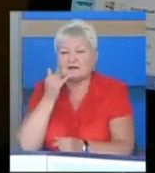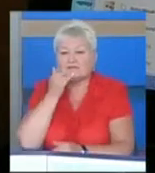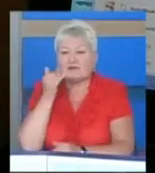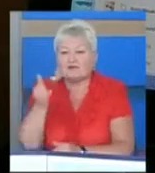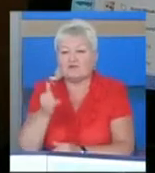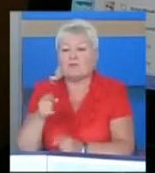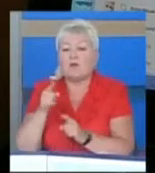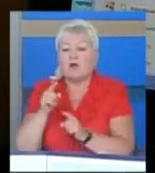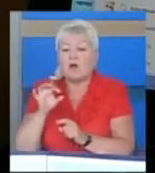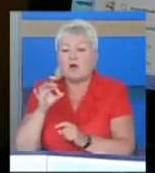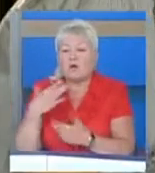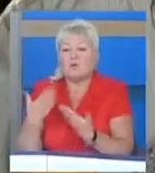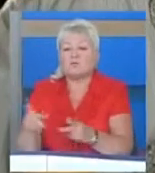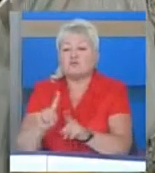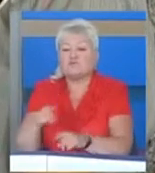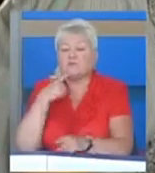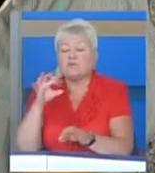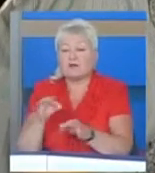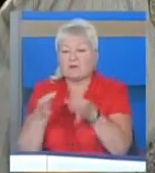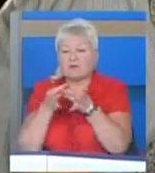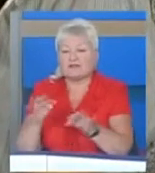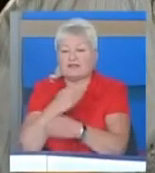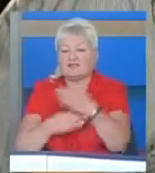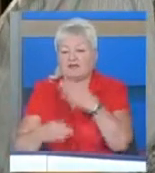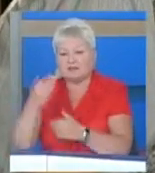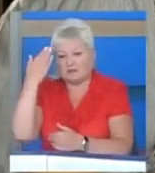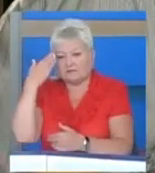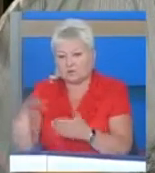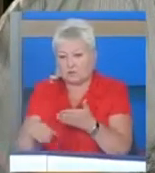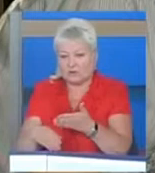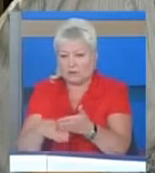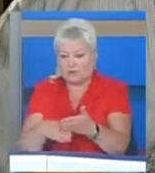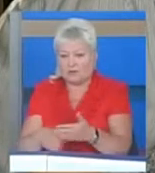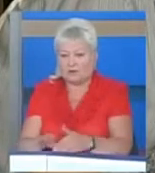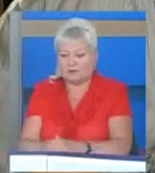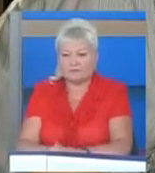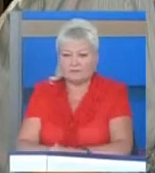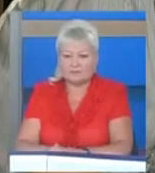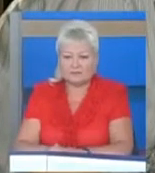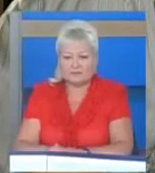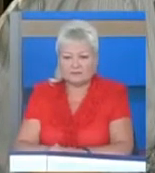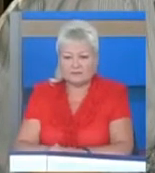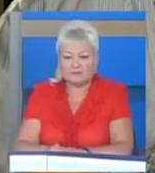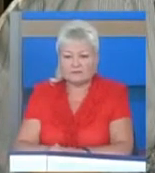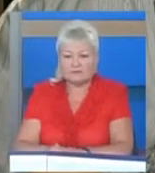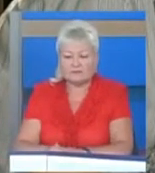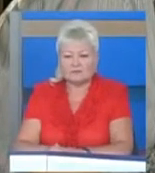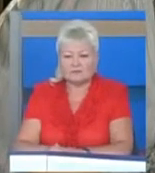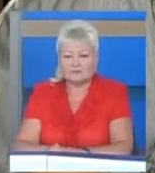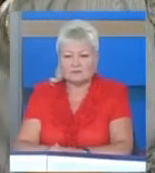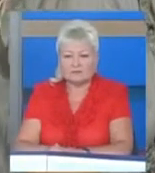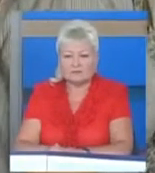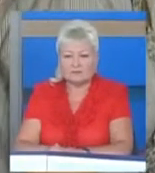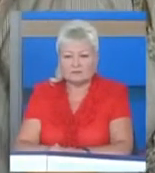Ось, що він каже про незалежність інваліда від сторонньої допомоги. Є важливіше, що людина себе реабілідувала.